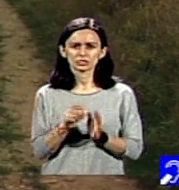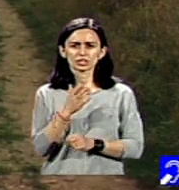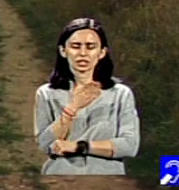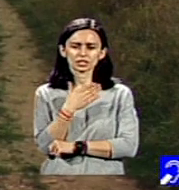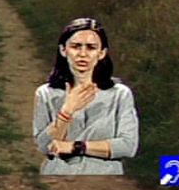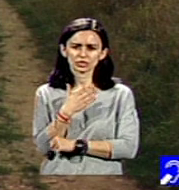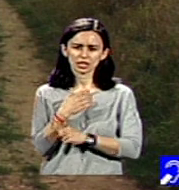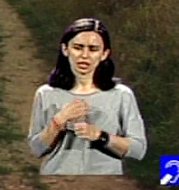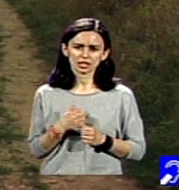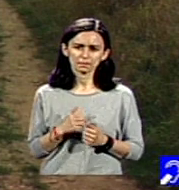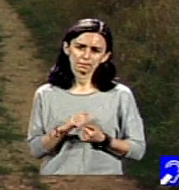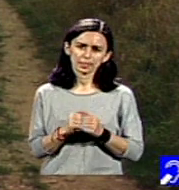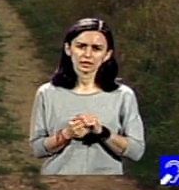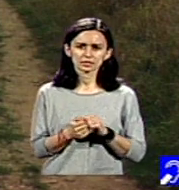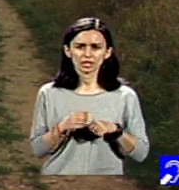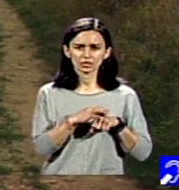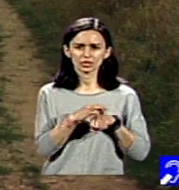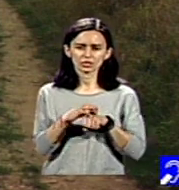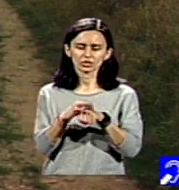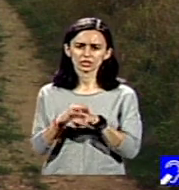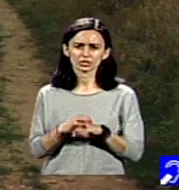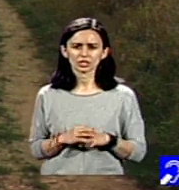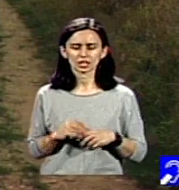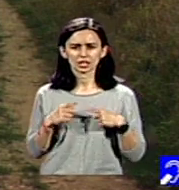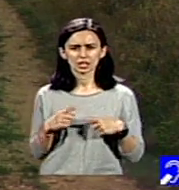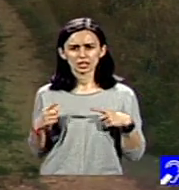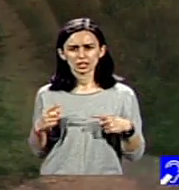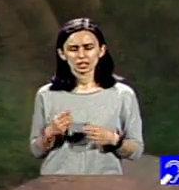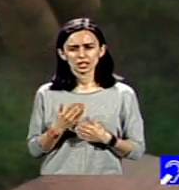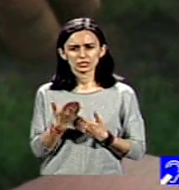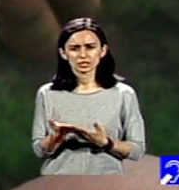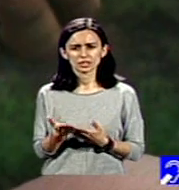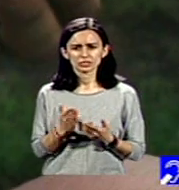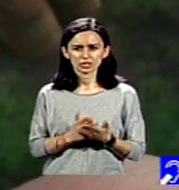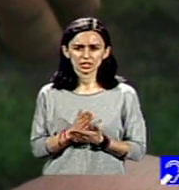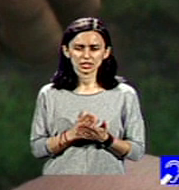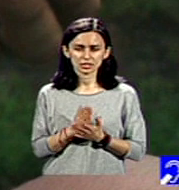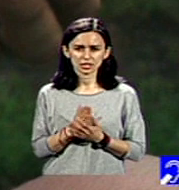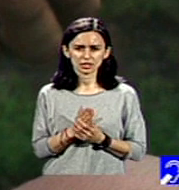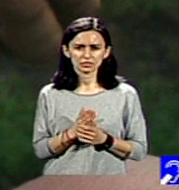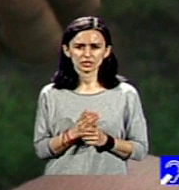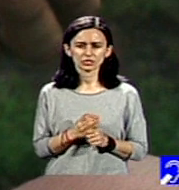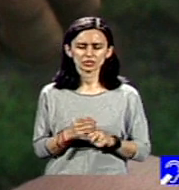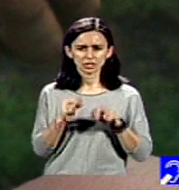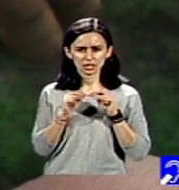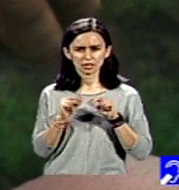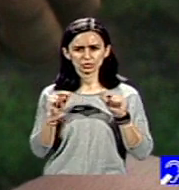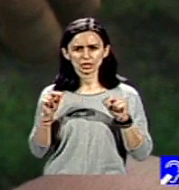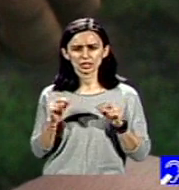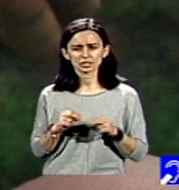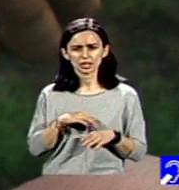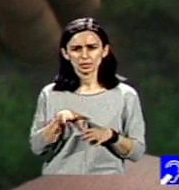sau o coordonare între funesorii de servizi de educație